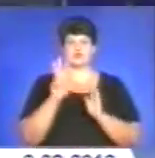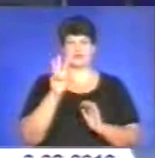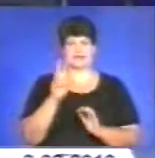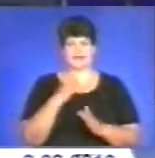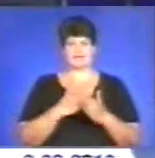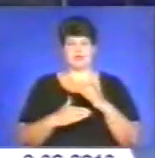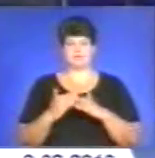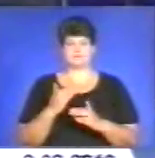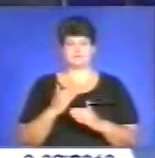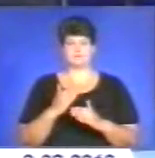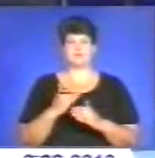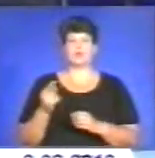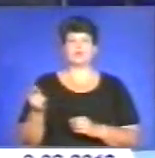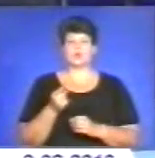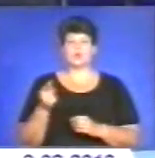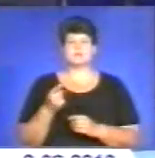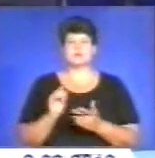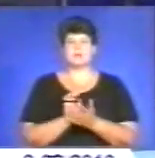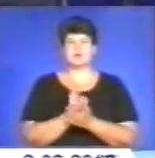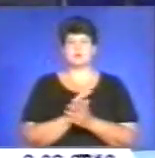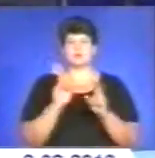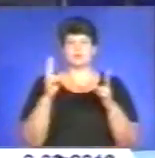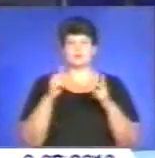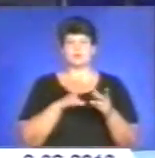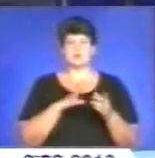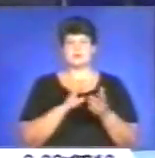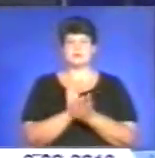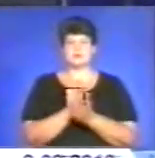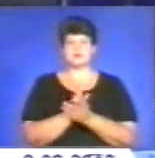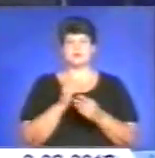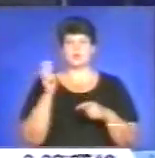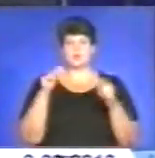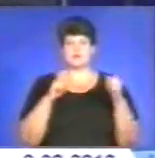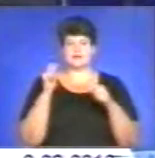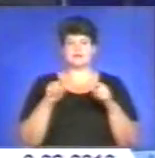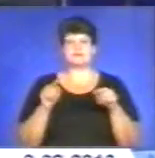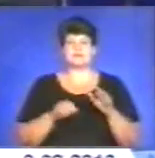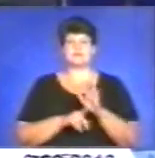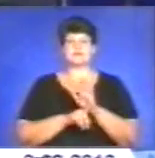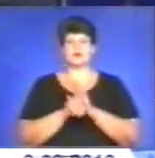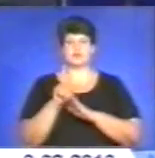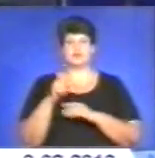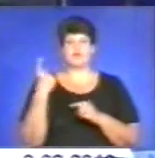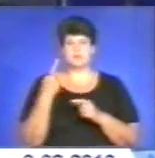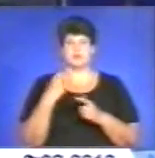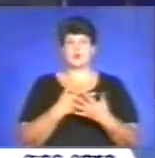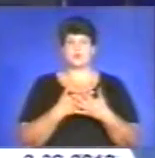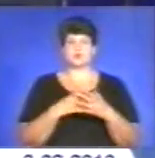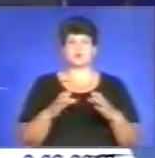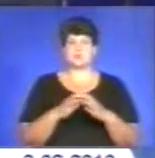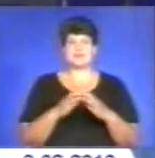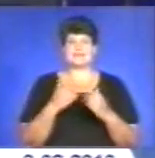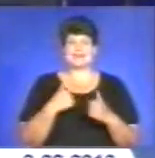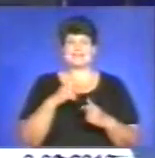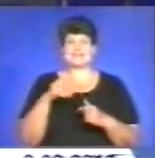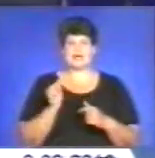У Тернопільському прес-клубі відбулася прес-конференція, присвячена старту в області громадської кампанії «Я за Україну в